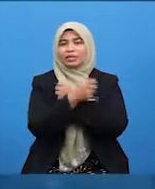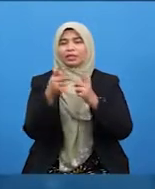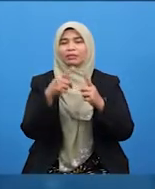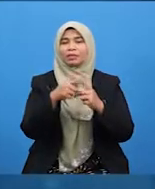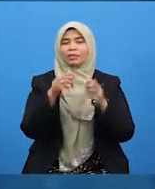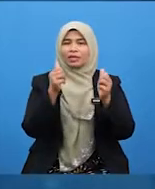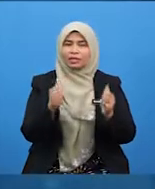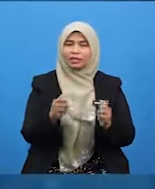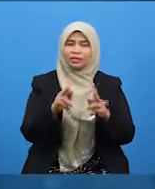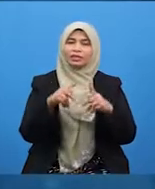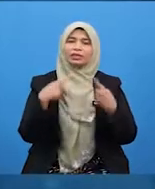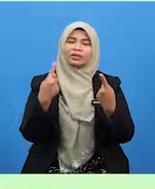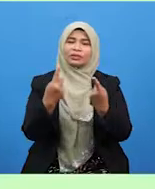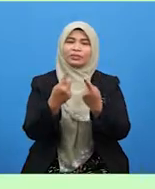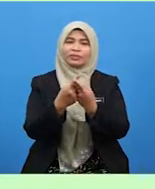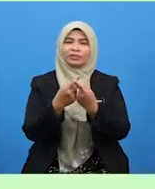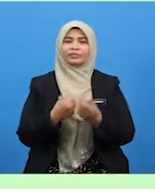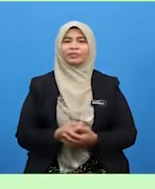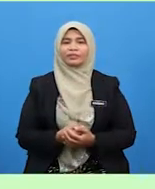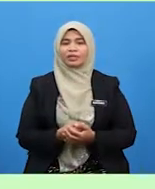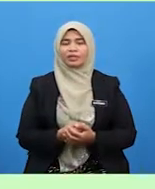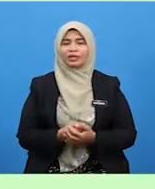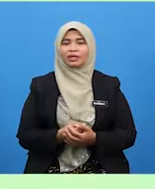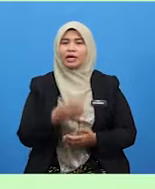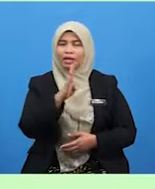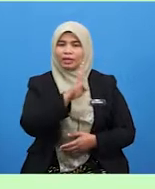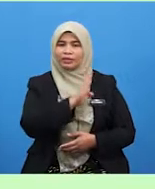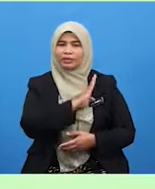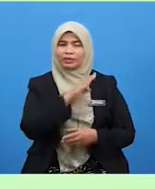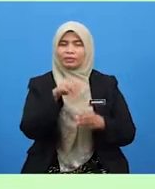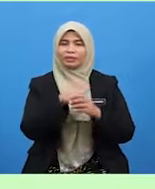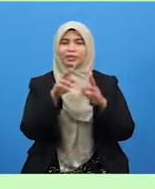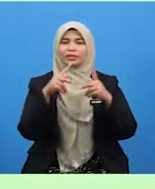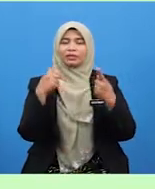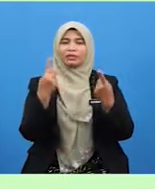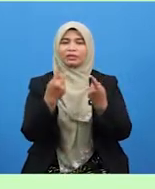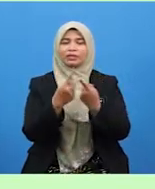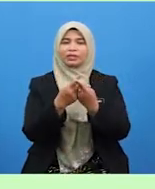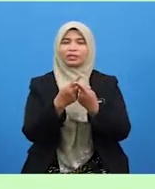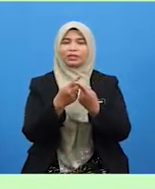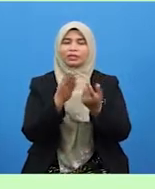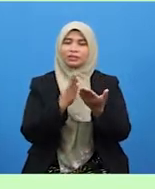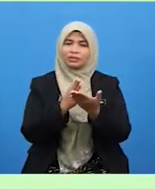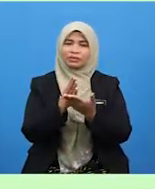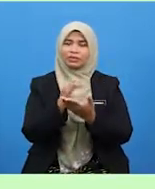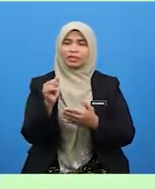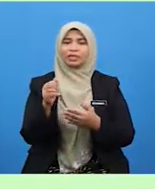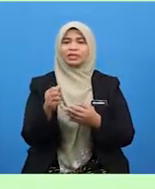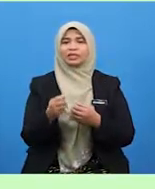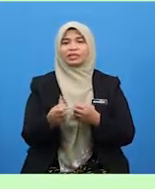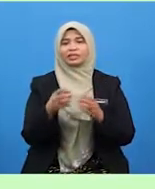dengan mengalah. Adab dalam keluarga seterusnya ialah sayang